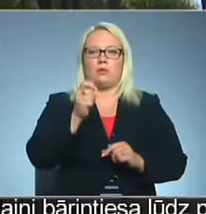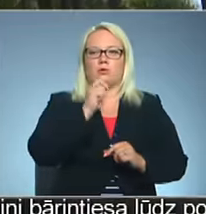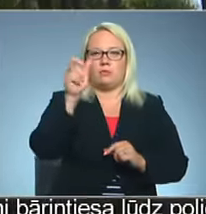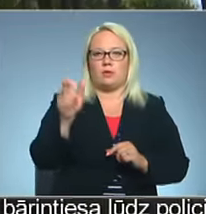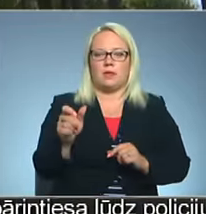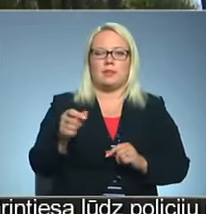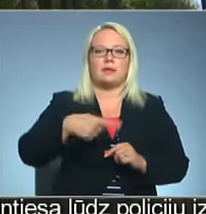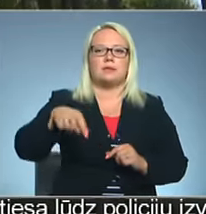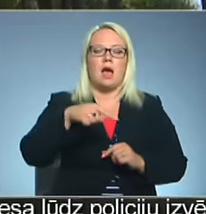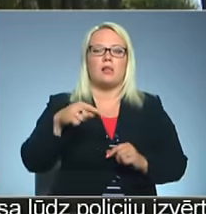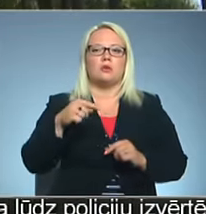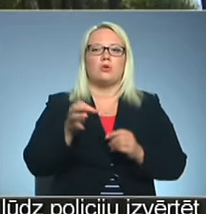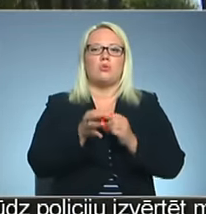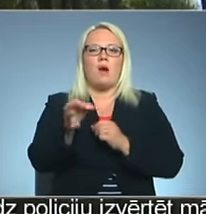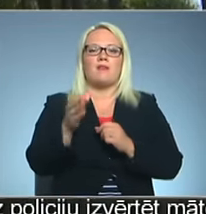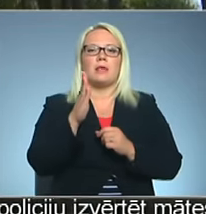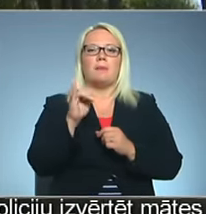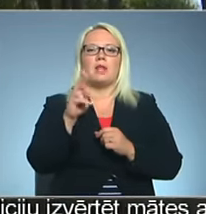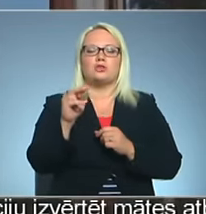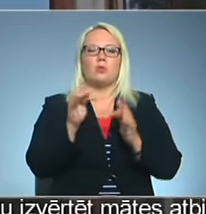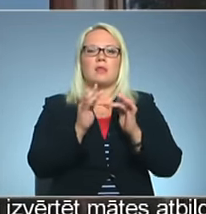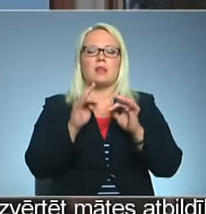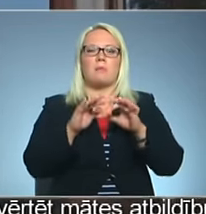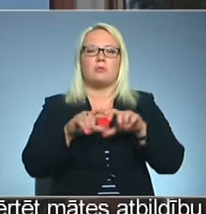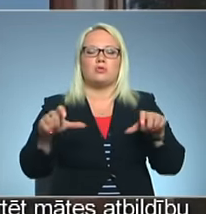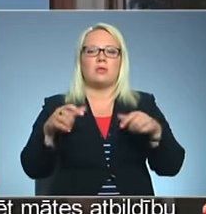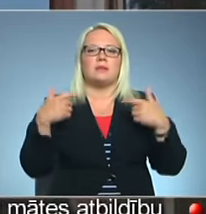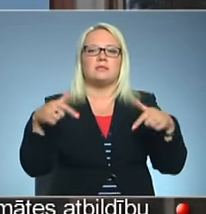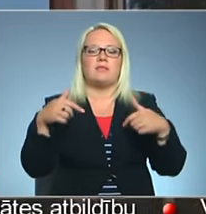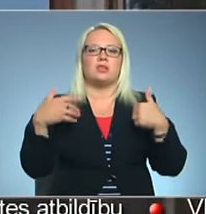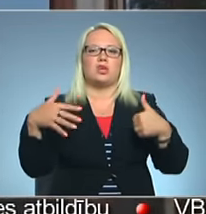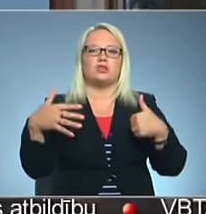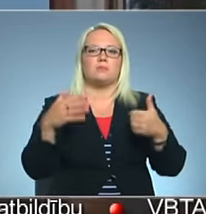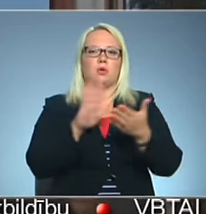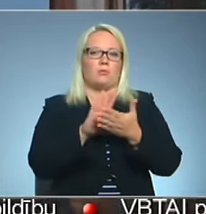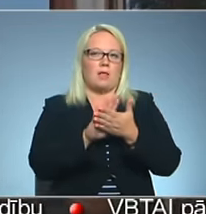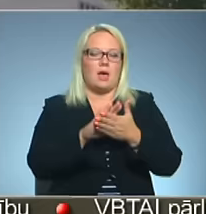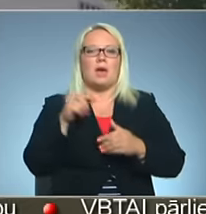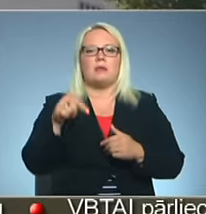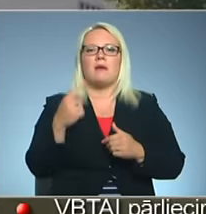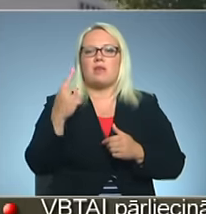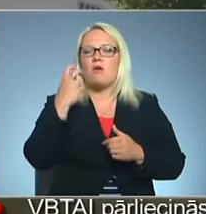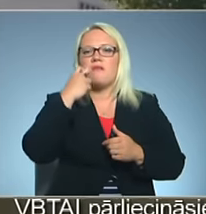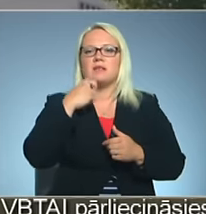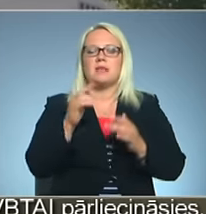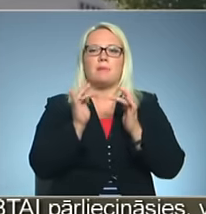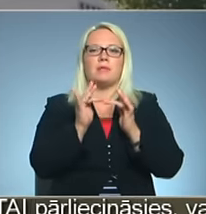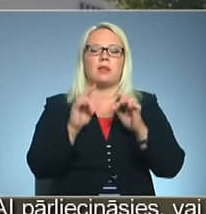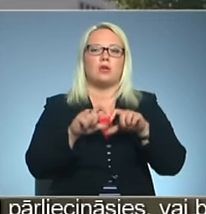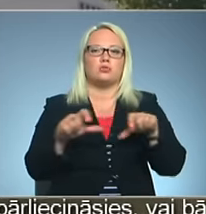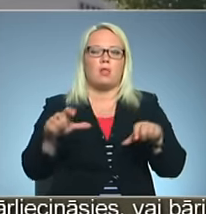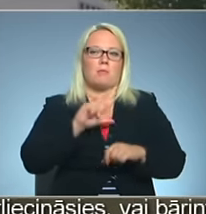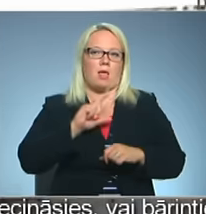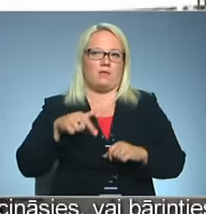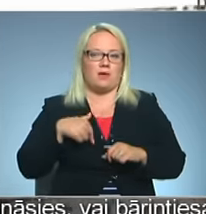Salas novada birži internāta pamatskola šajā mācība gadās vienēs 60. pastāvēšanas gadu dienu. Šī ir viena no vecākajām internātskolām